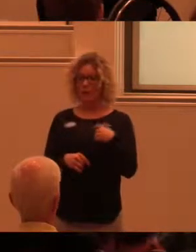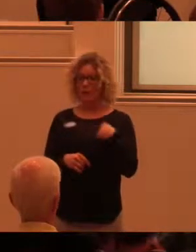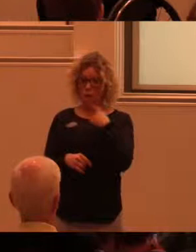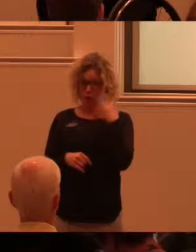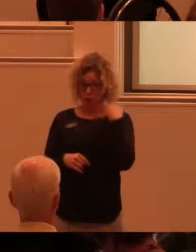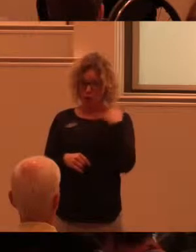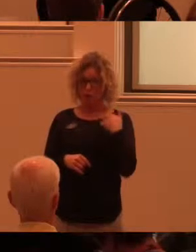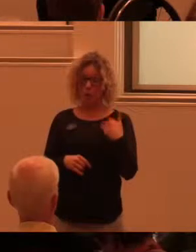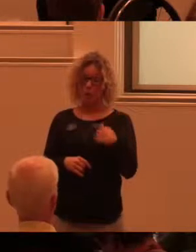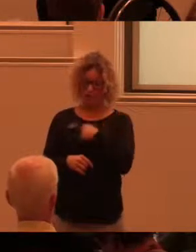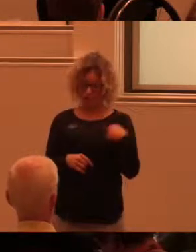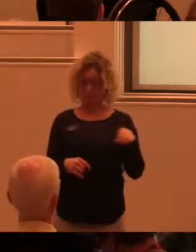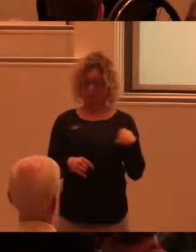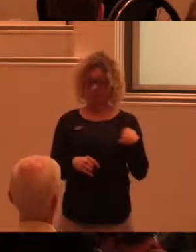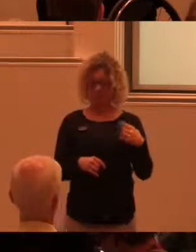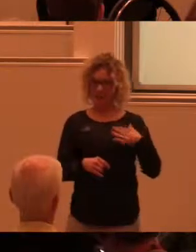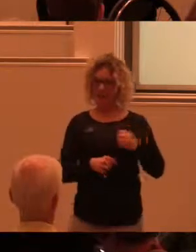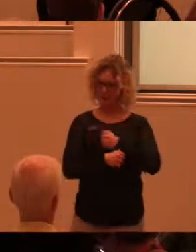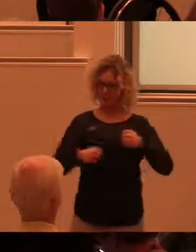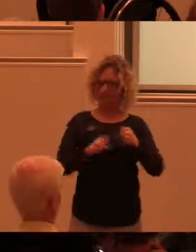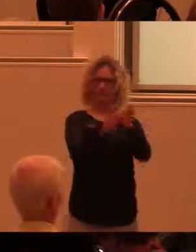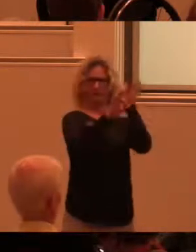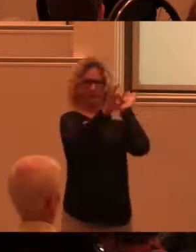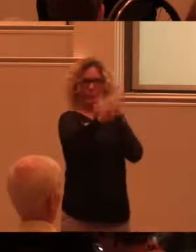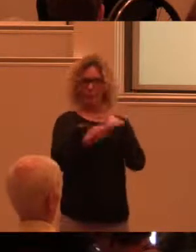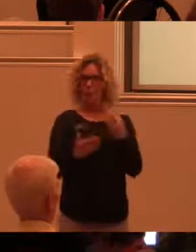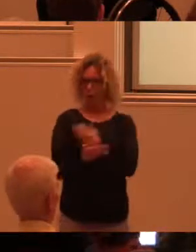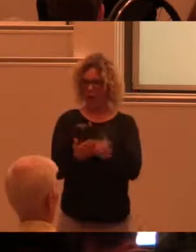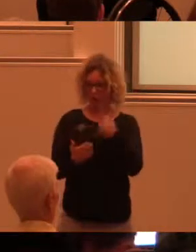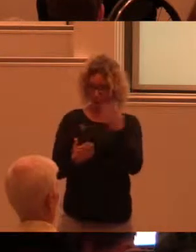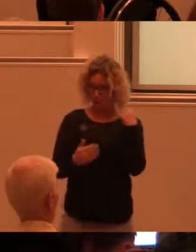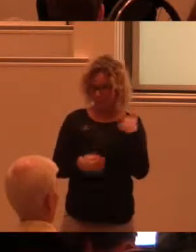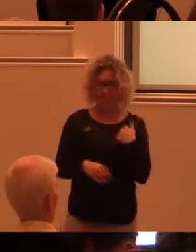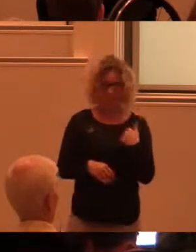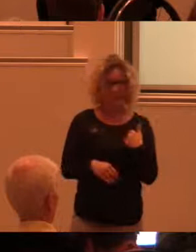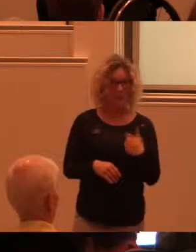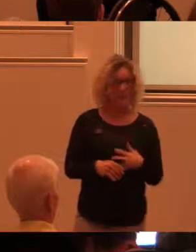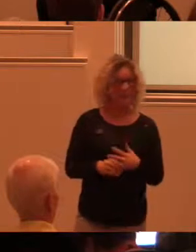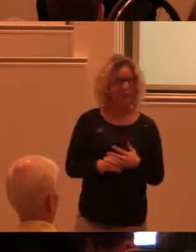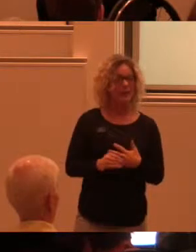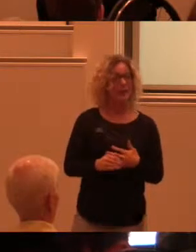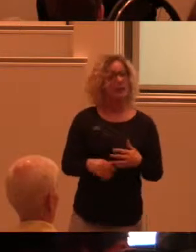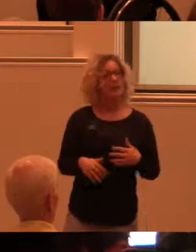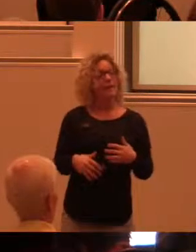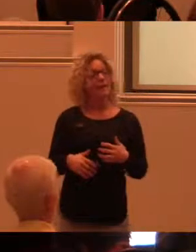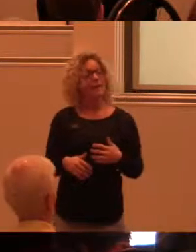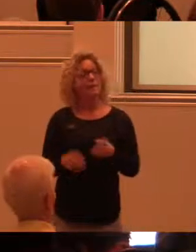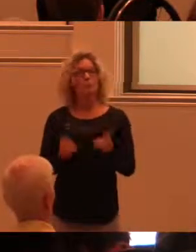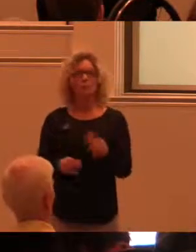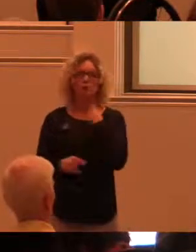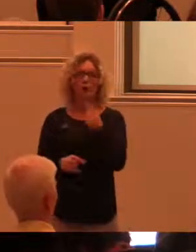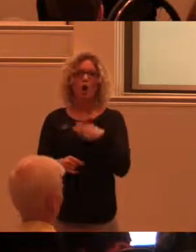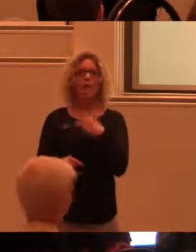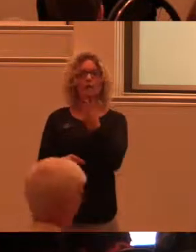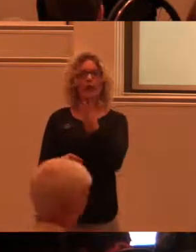vi är ju de som spänner bågen och så vidare på våran avdelning. Men, och så sa jag också att jag hade